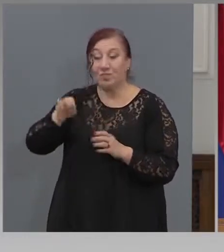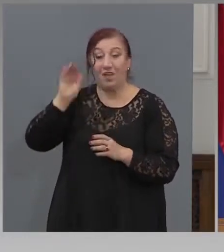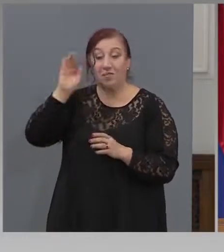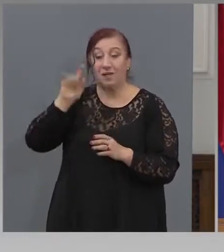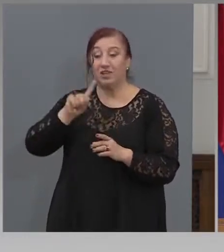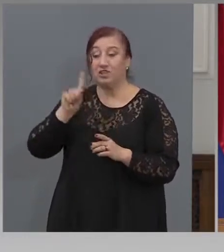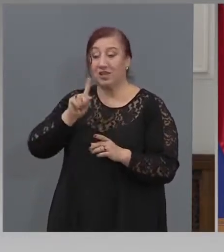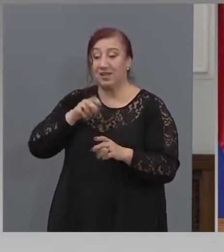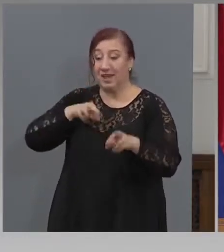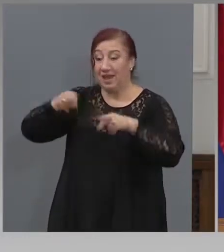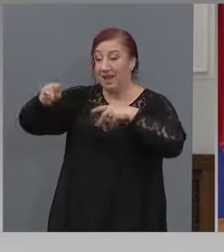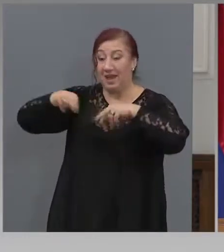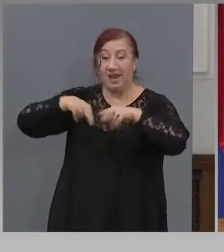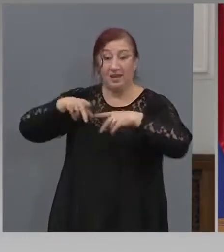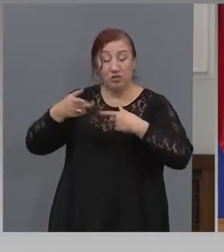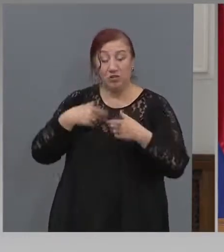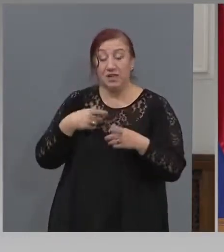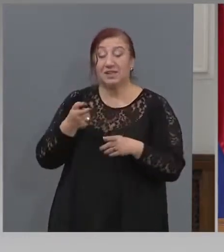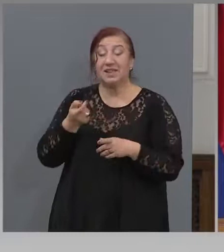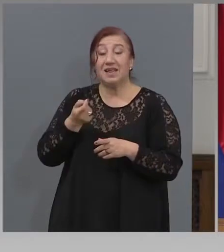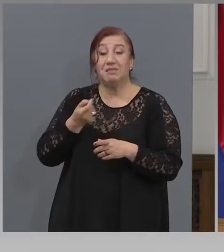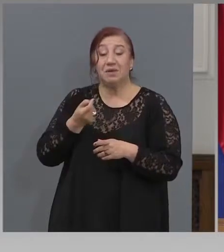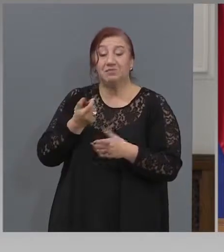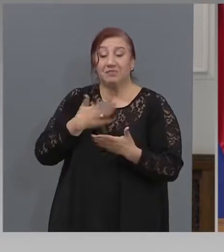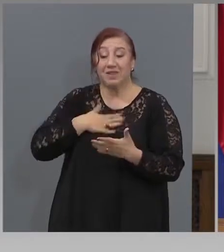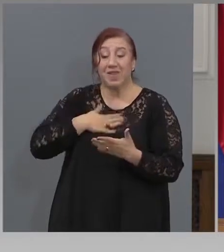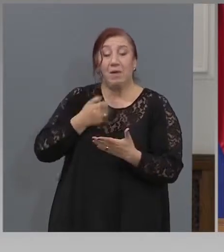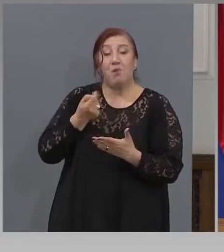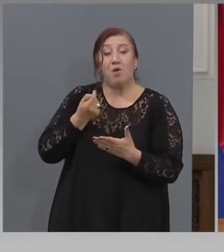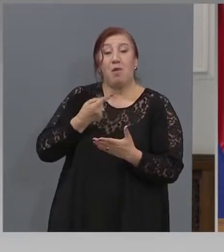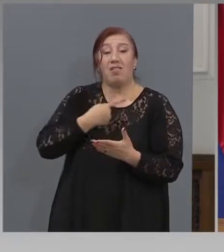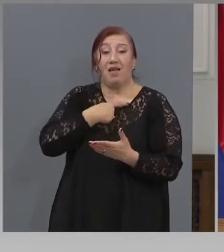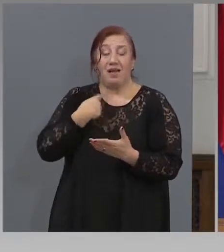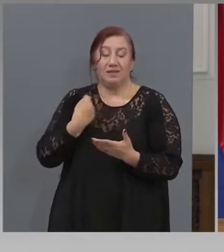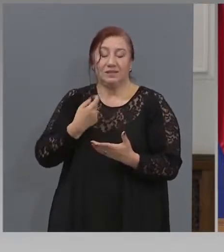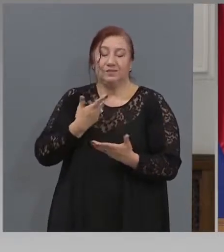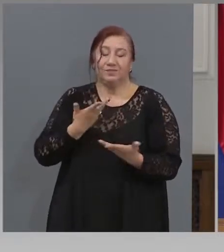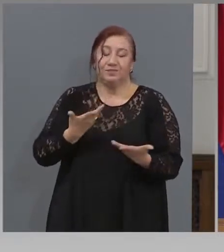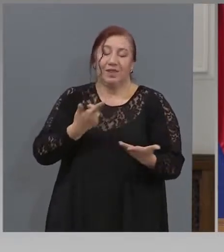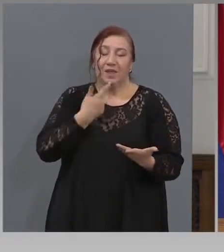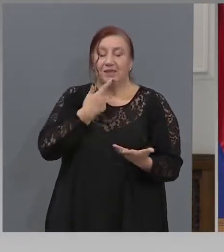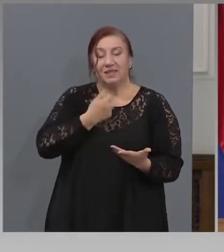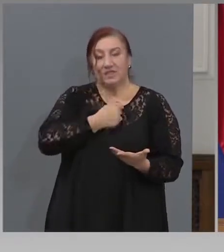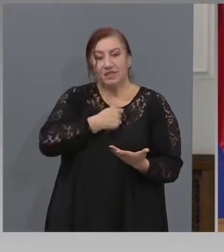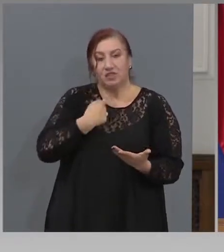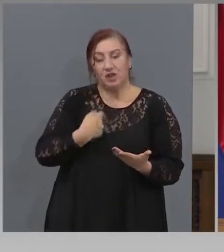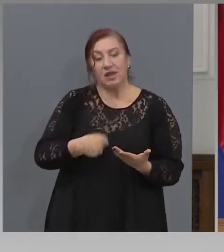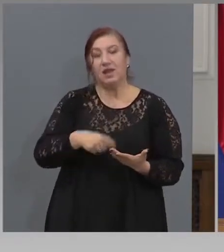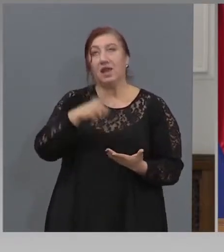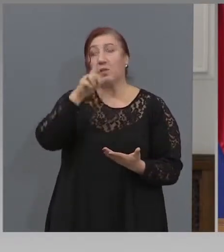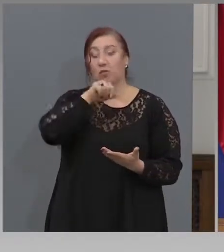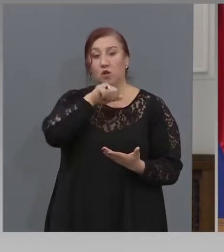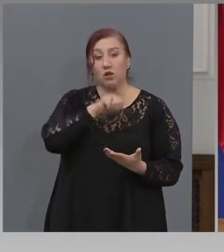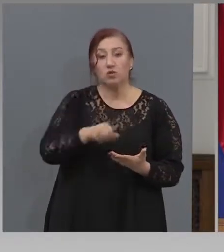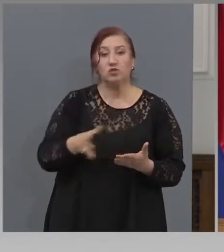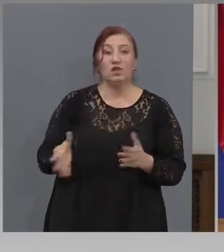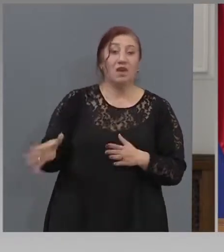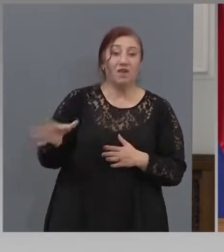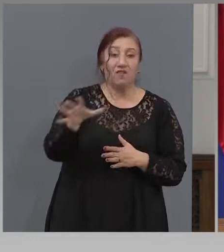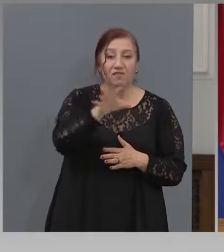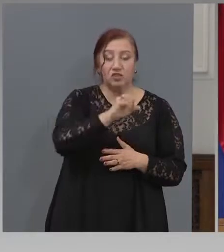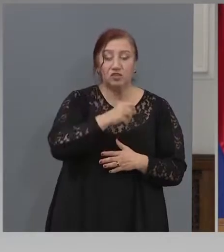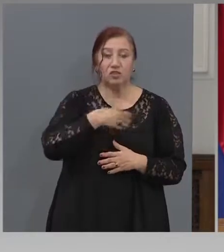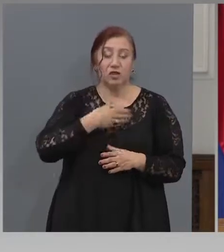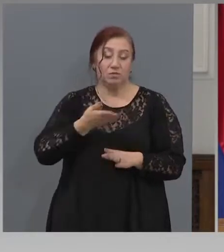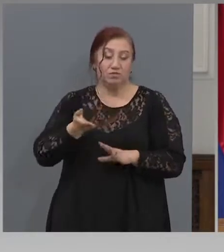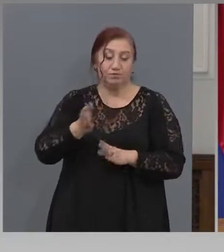бъде по-малък риск. За съжаление, Бог да ги прости всички, които почиват,